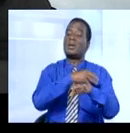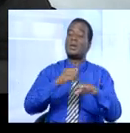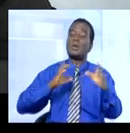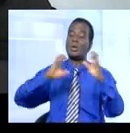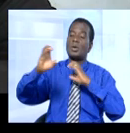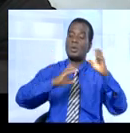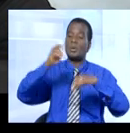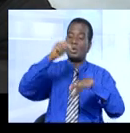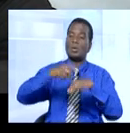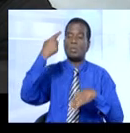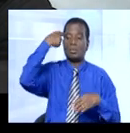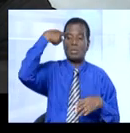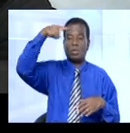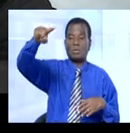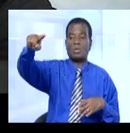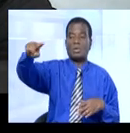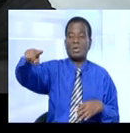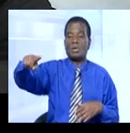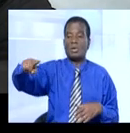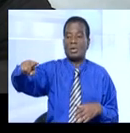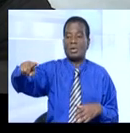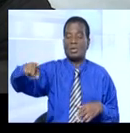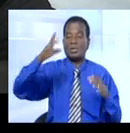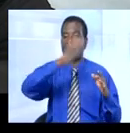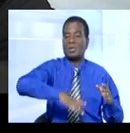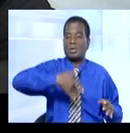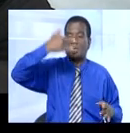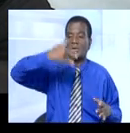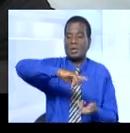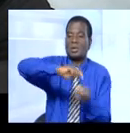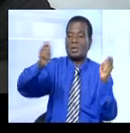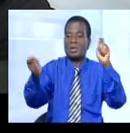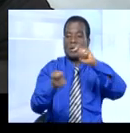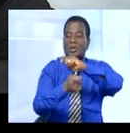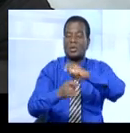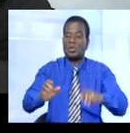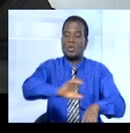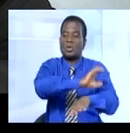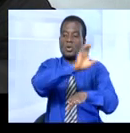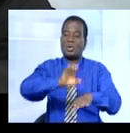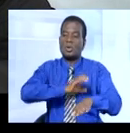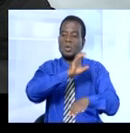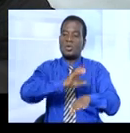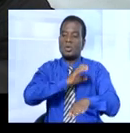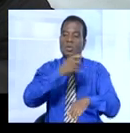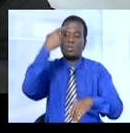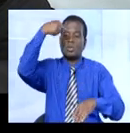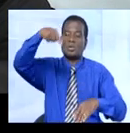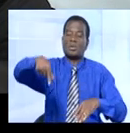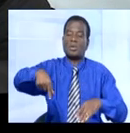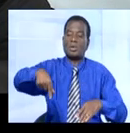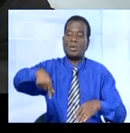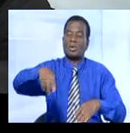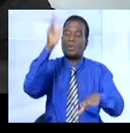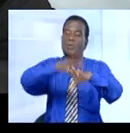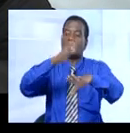communication en vue de la sensibilisation et du changement de comportement afin que la